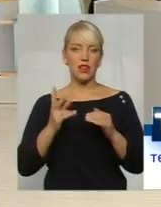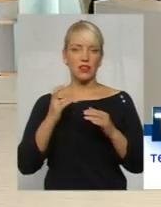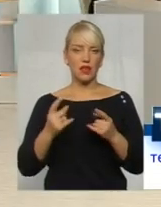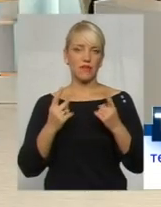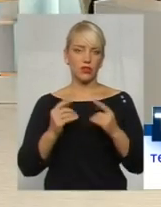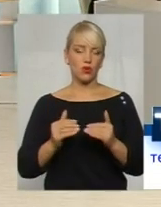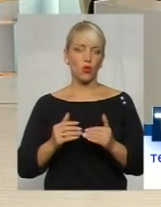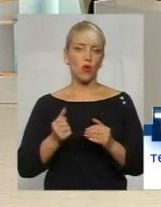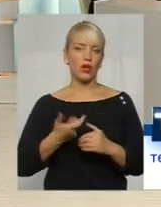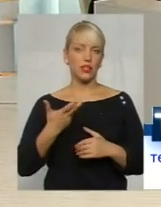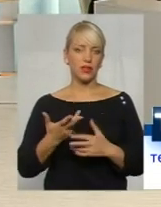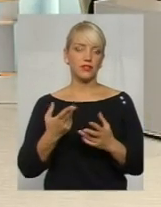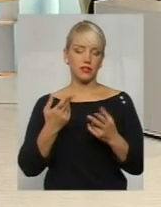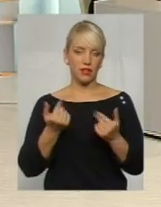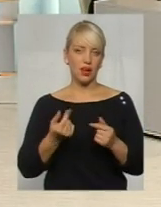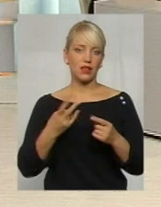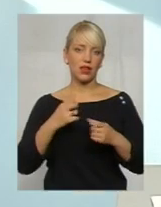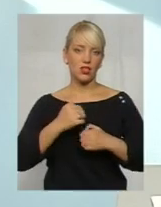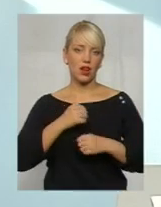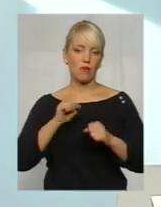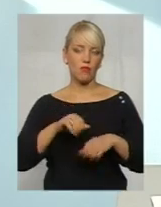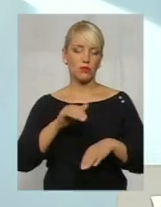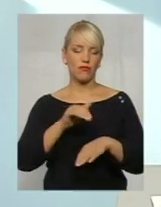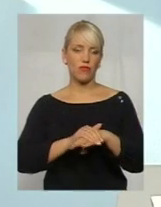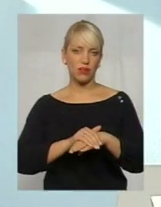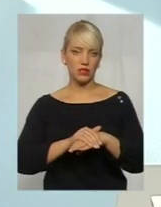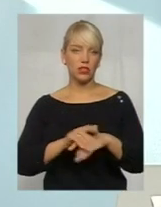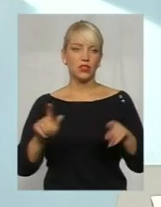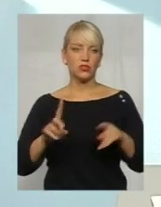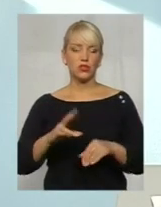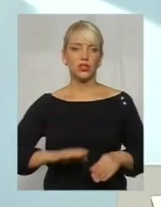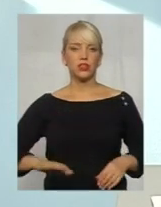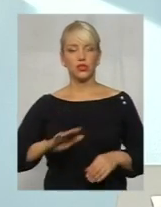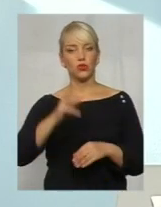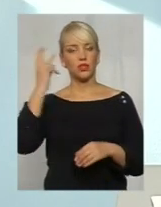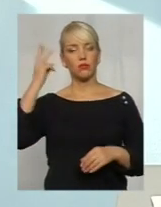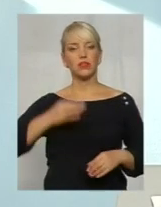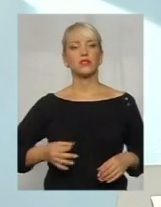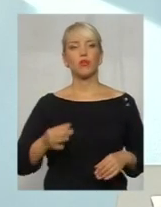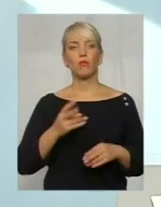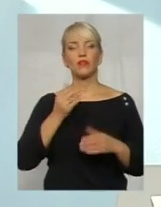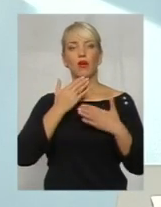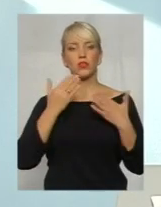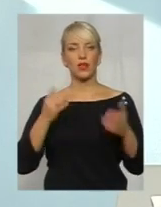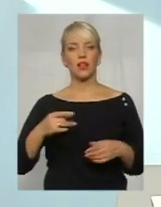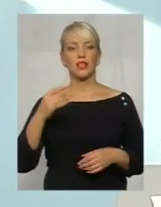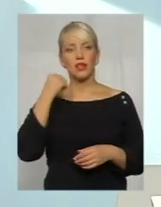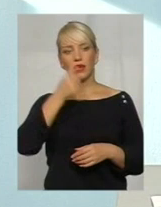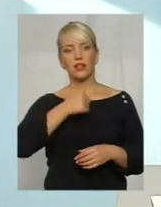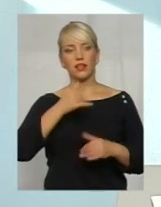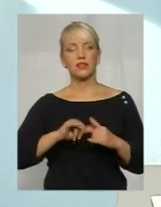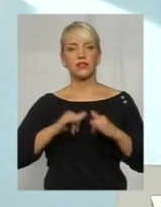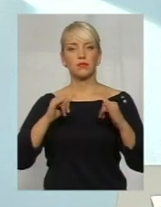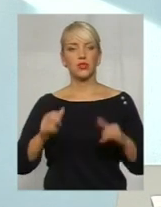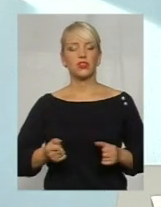Так, на жаль, ми можемо констатувати той факт, що на території Хмельницької області за останній рік збільшилась